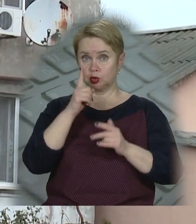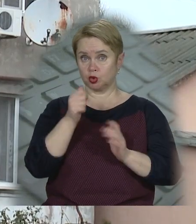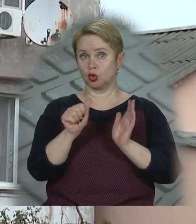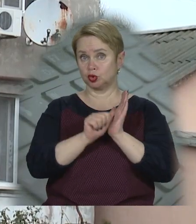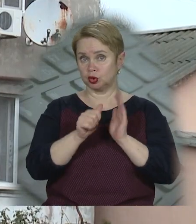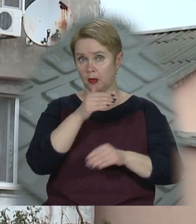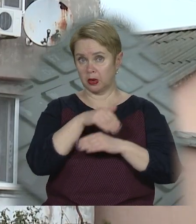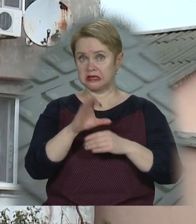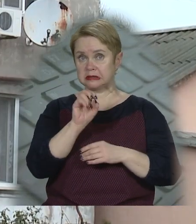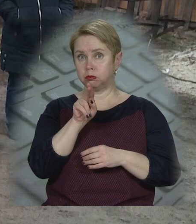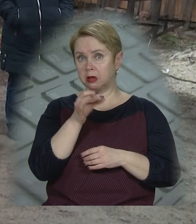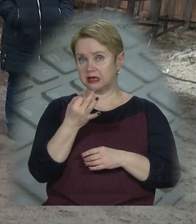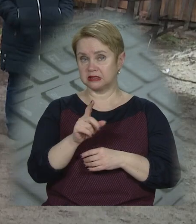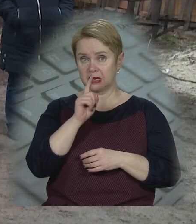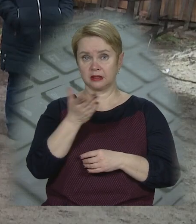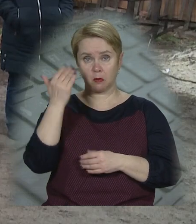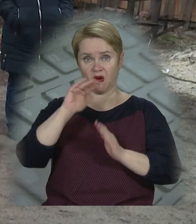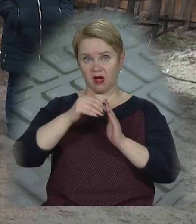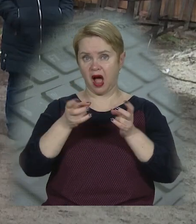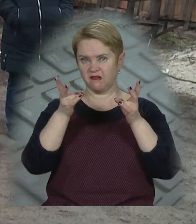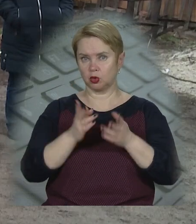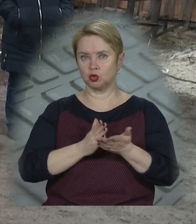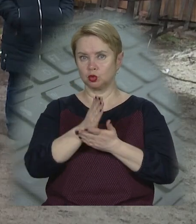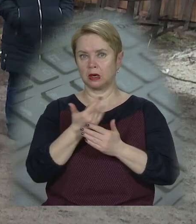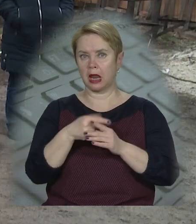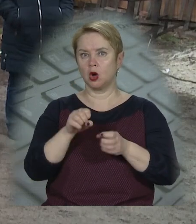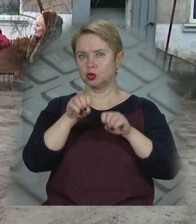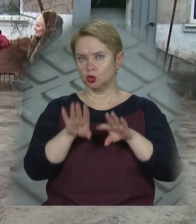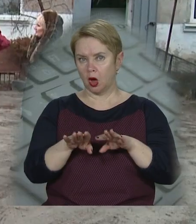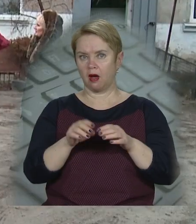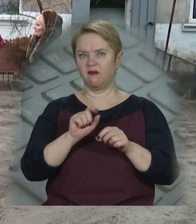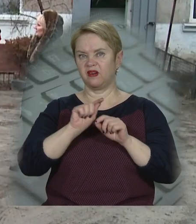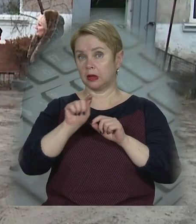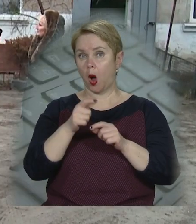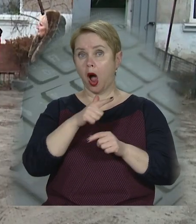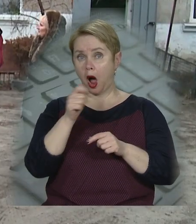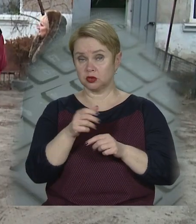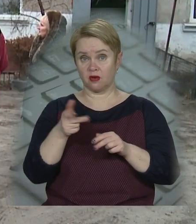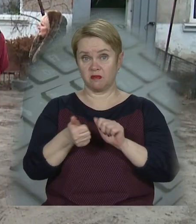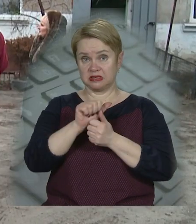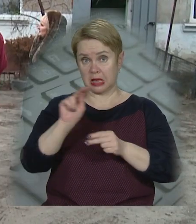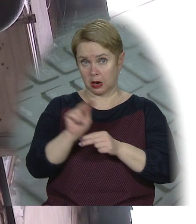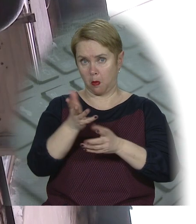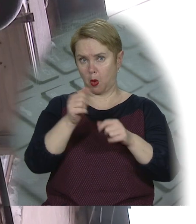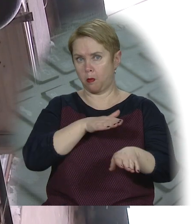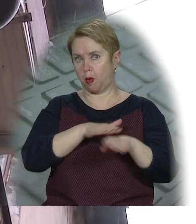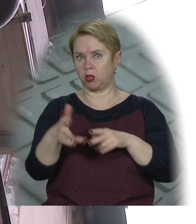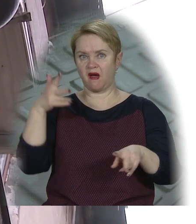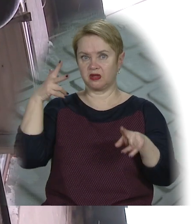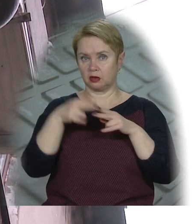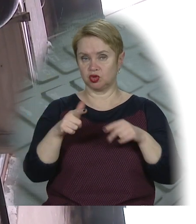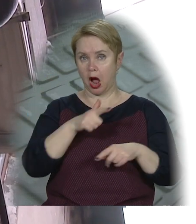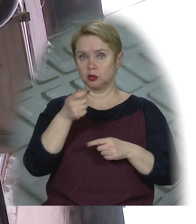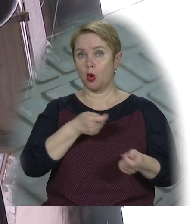будинку 160 по вулиці Сибірській рік тому викликали аварійну службу для усунення витоку газу. Замість ремонту отримали повне